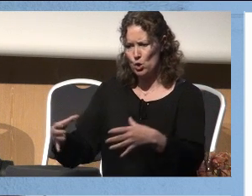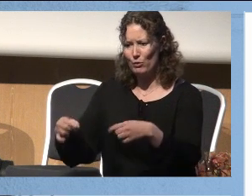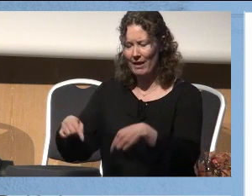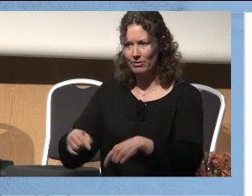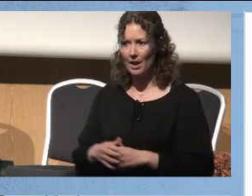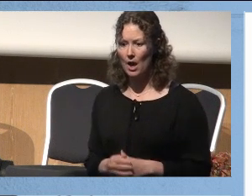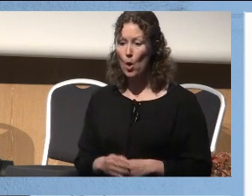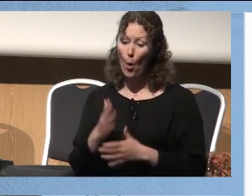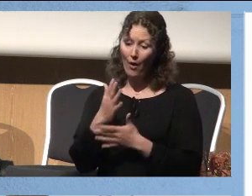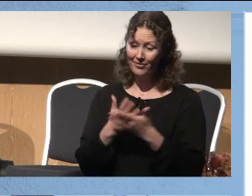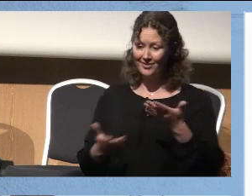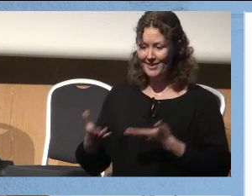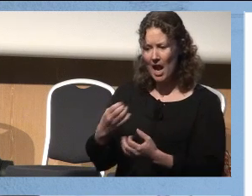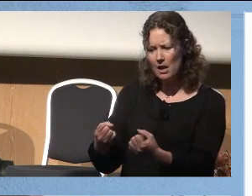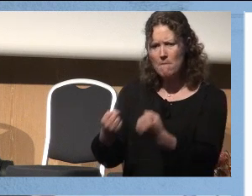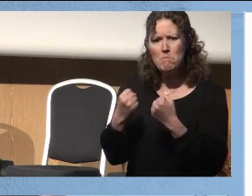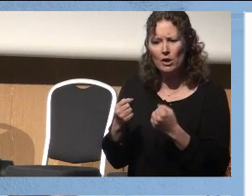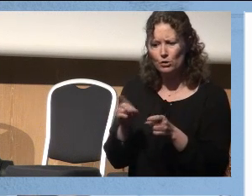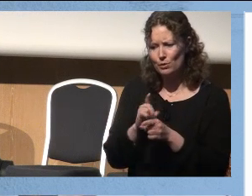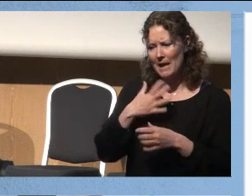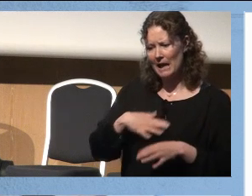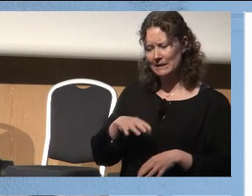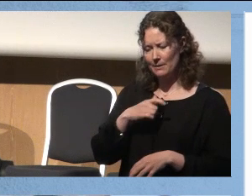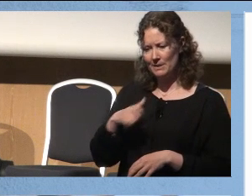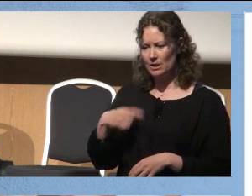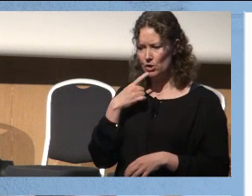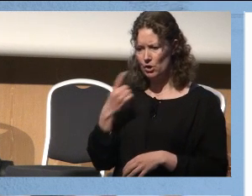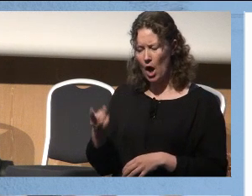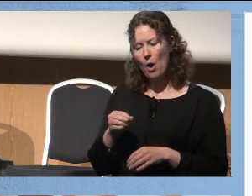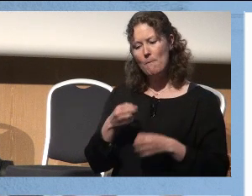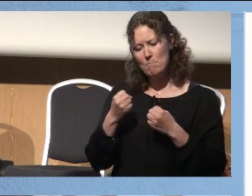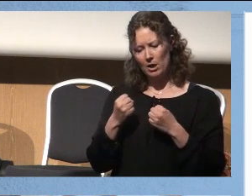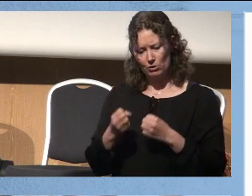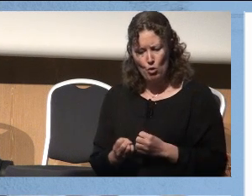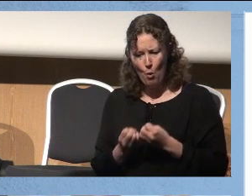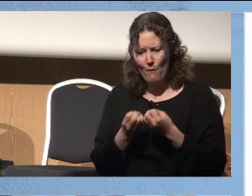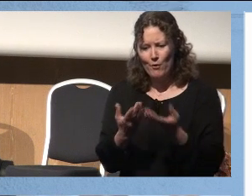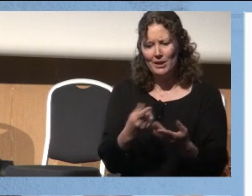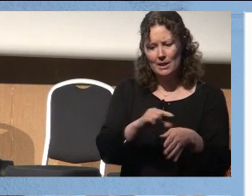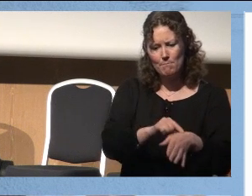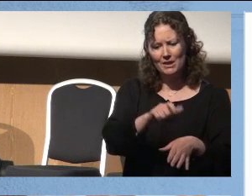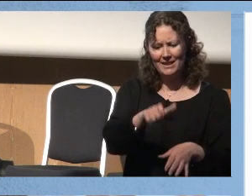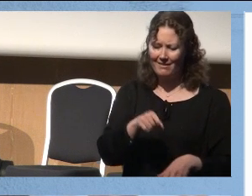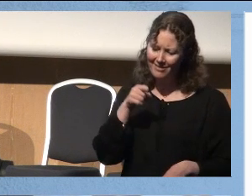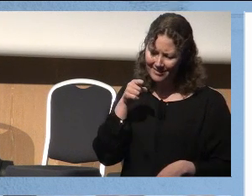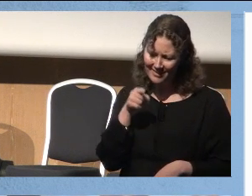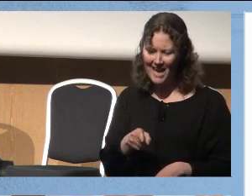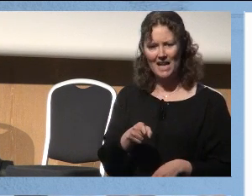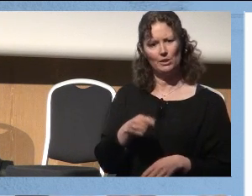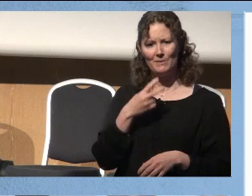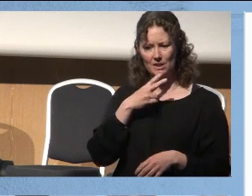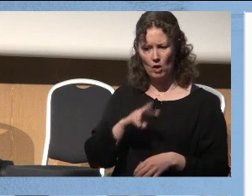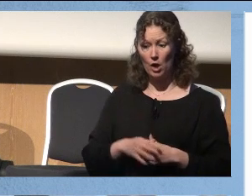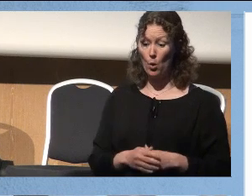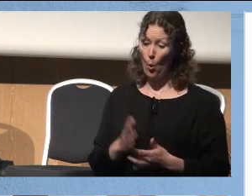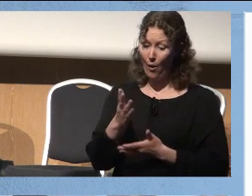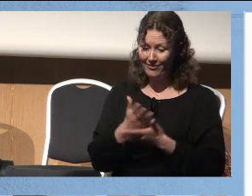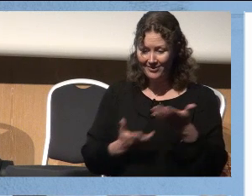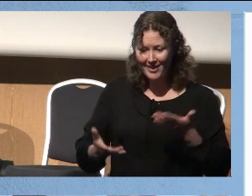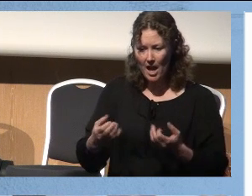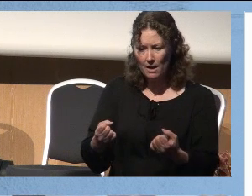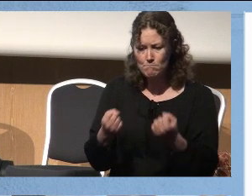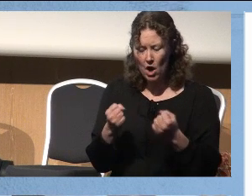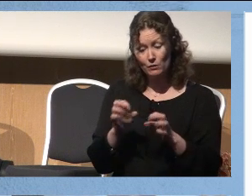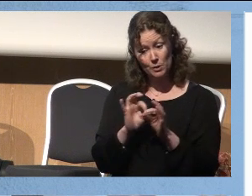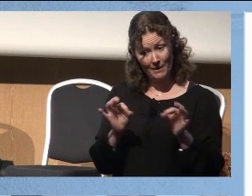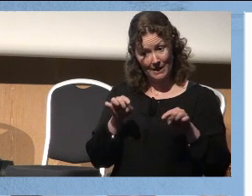Det å dele makten, som helseministeren sa mange ganger, overføre makt til pasienten, det er nøkkel. Og det å dele denne makten, det